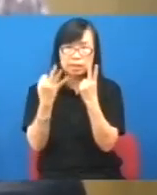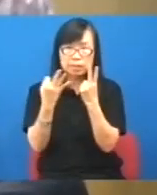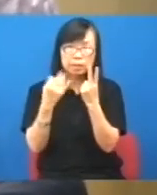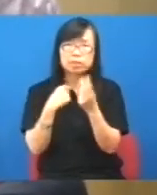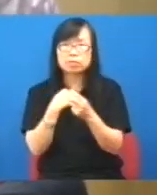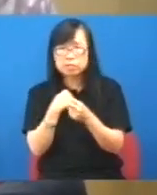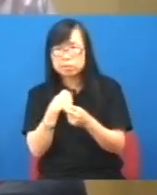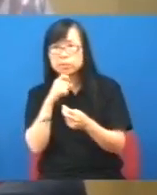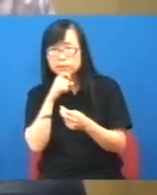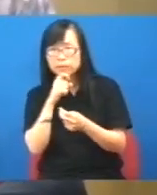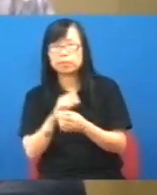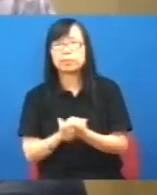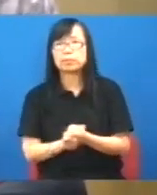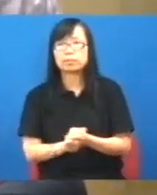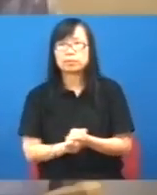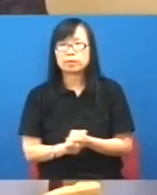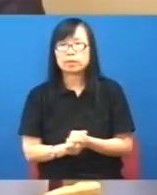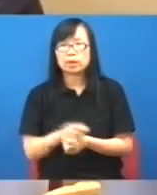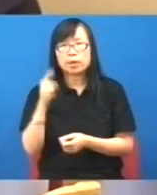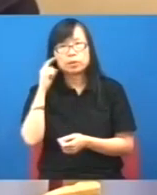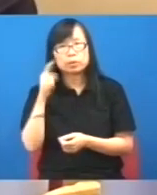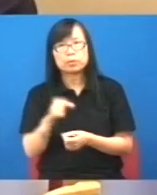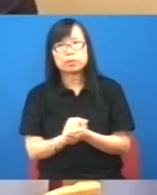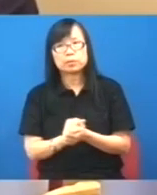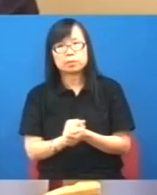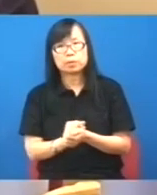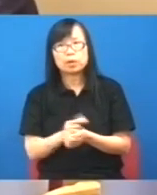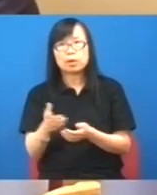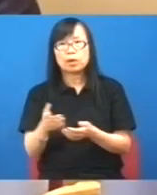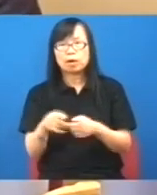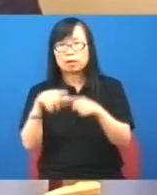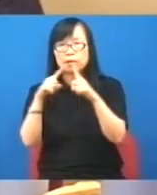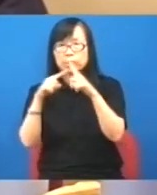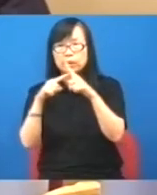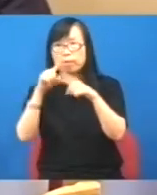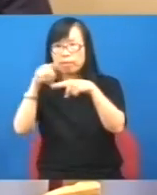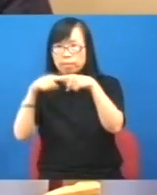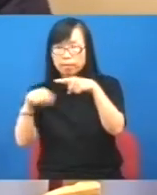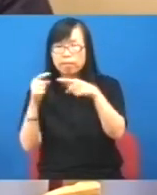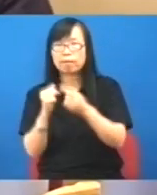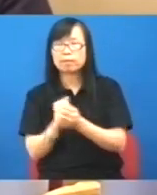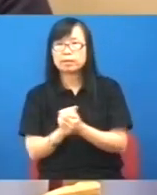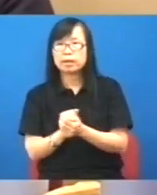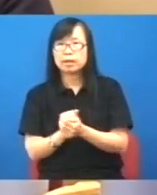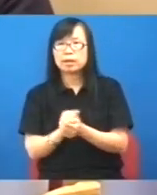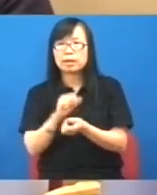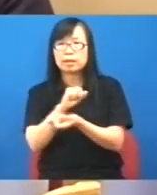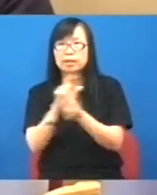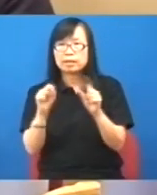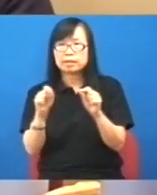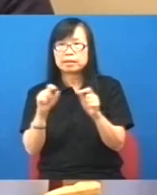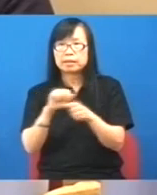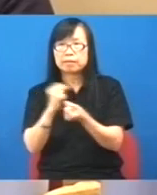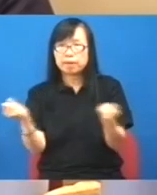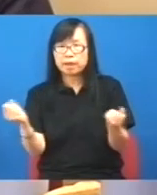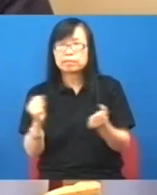要出台是否各樣最少就是想用人大釋法為人大釋法開